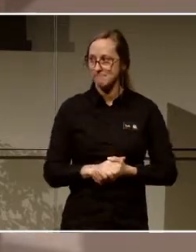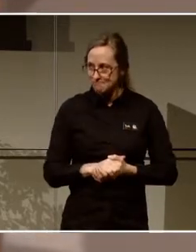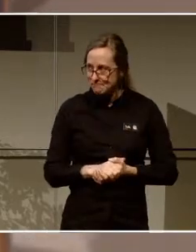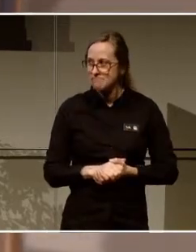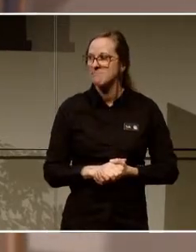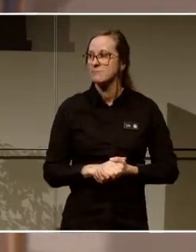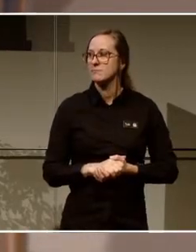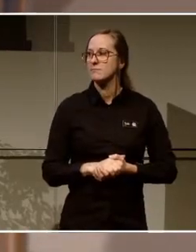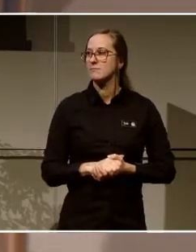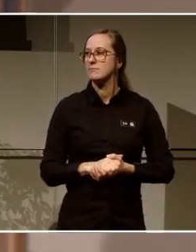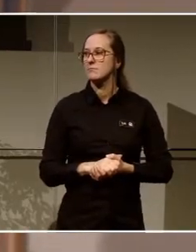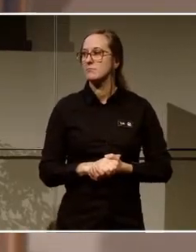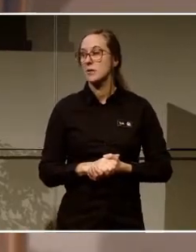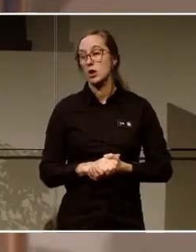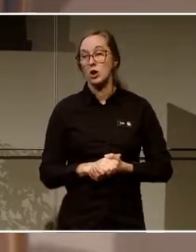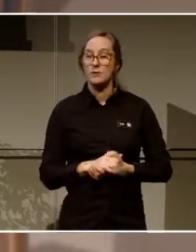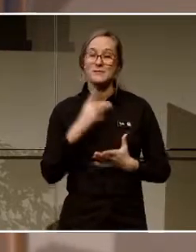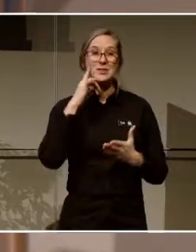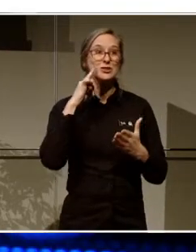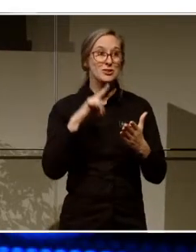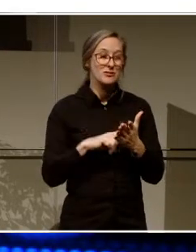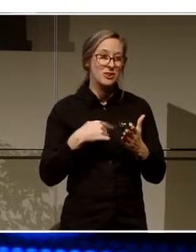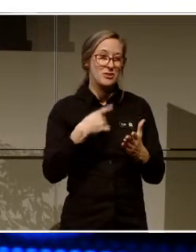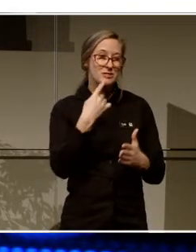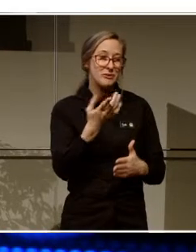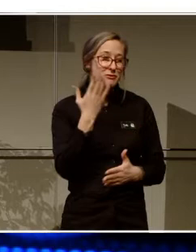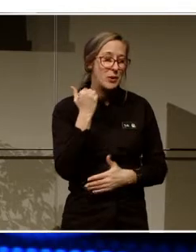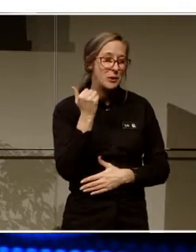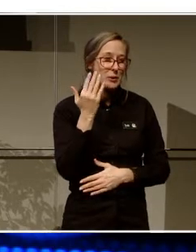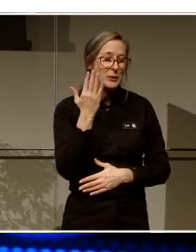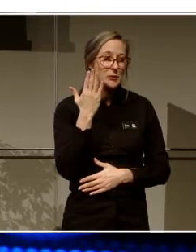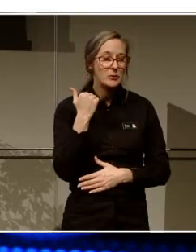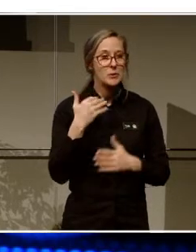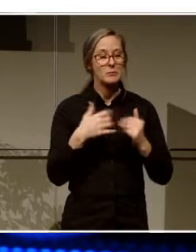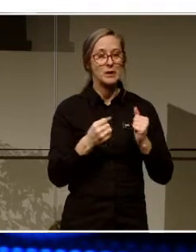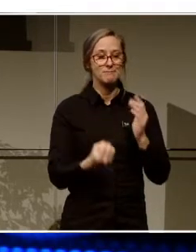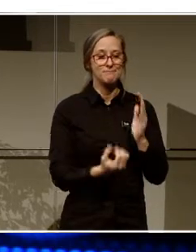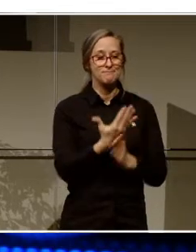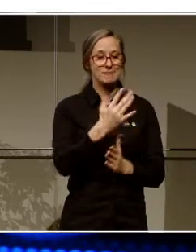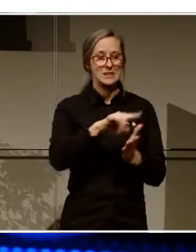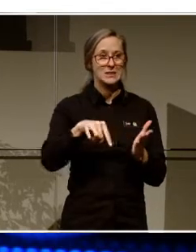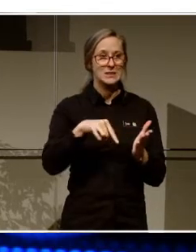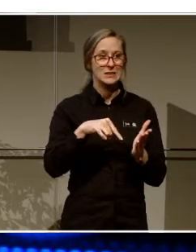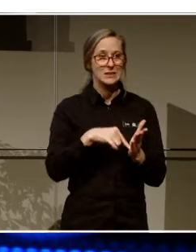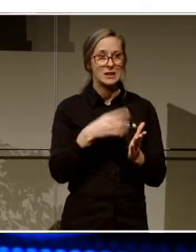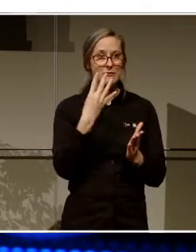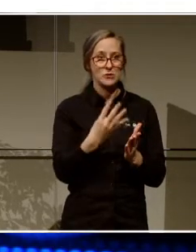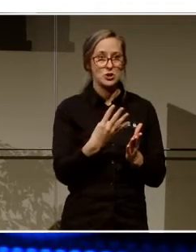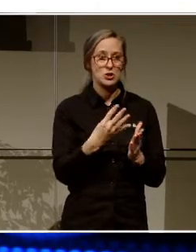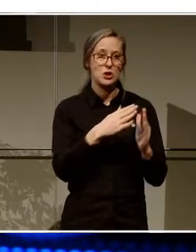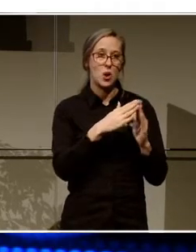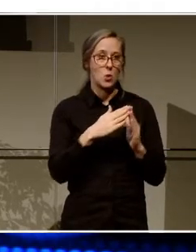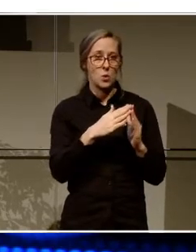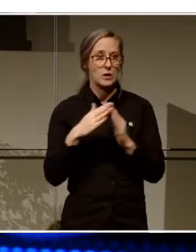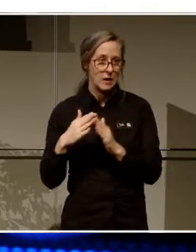Och så då, ja syftet då som jag sa tidigare, ett center i de här fyra orterna, Storuvud, Manterna,